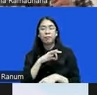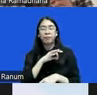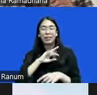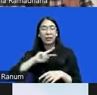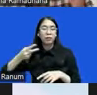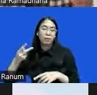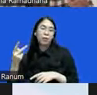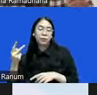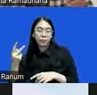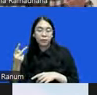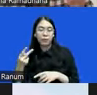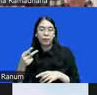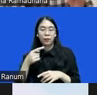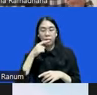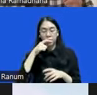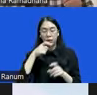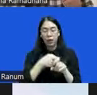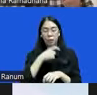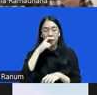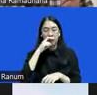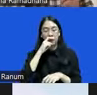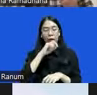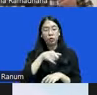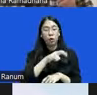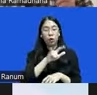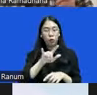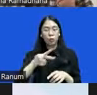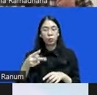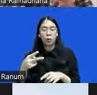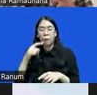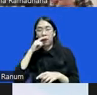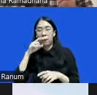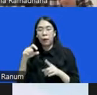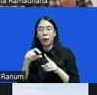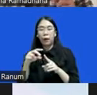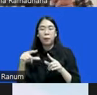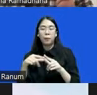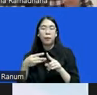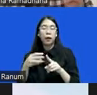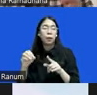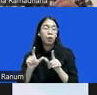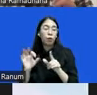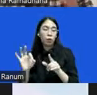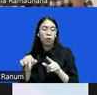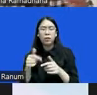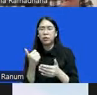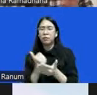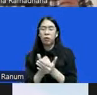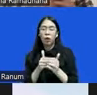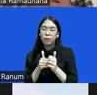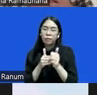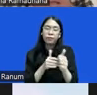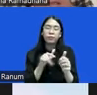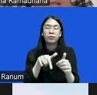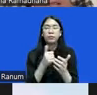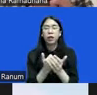Tentu ini menjadi catatan yang harus terus kita kawal, perubahan demi perubahan, pembahasan demi